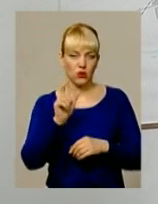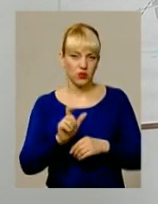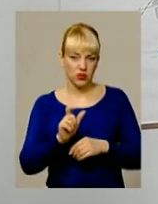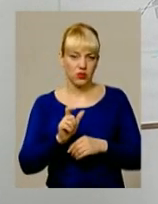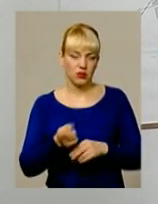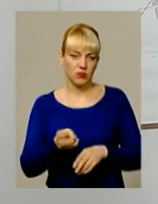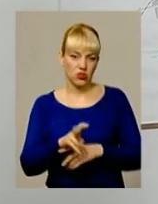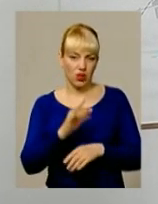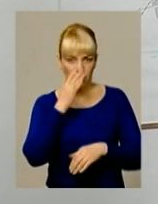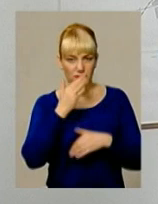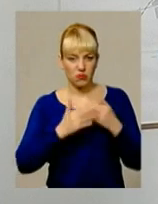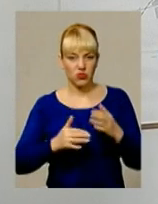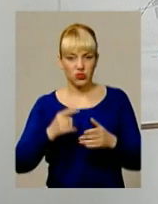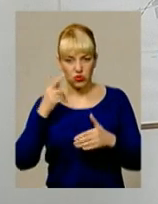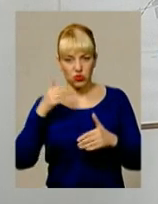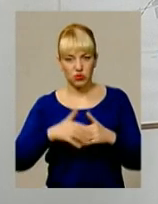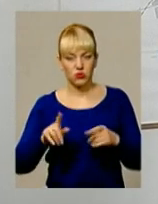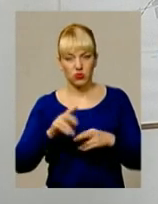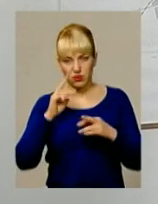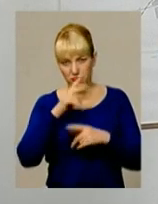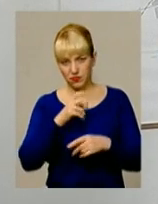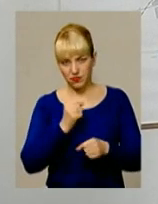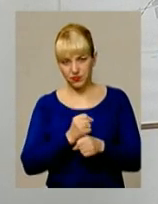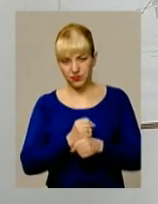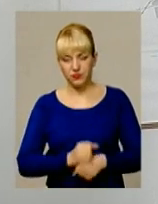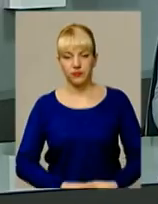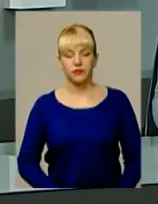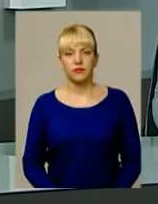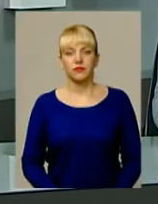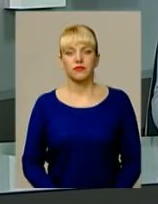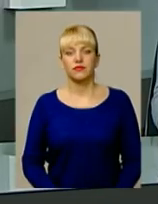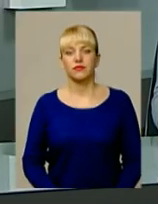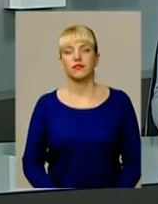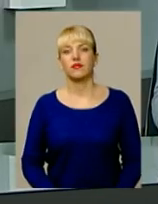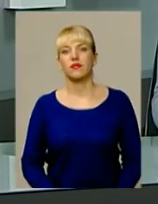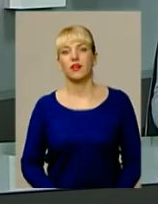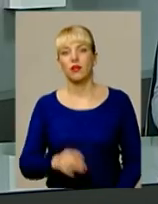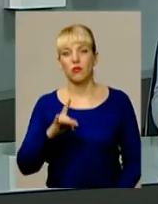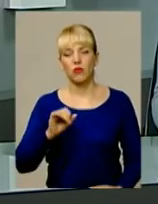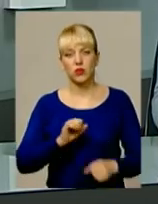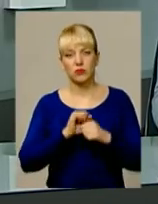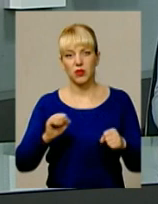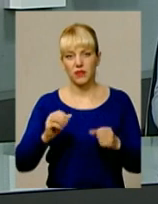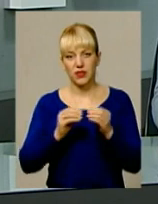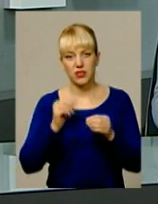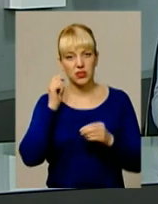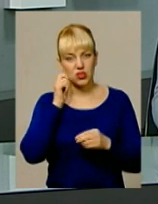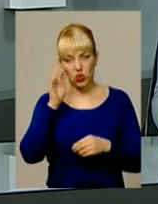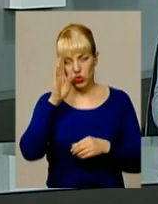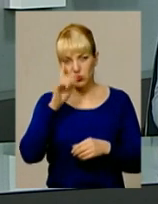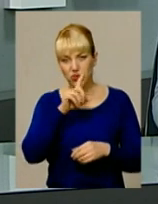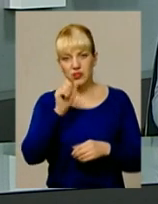прийшла і вибачилася, зрозуміла, що там щось зробило не так. Про сміливого 10-річного хлопчика з